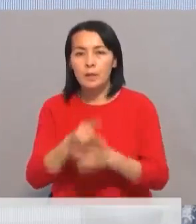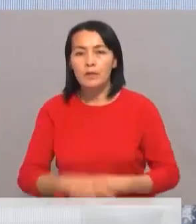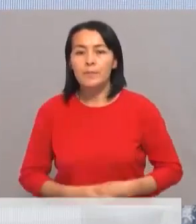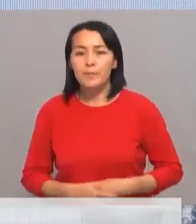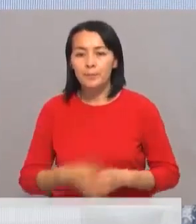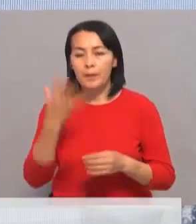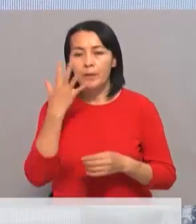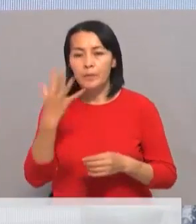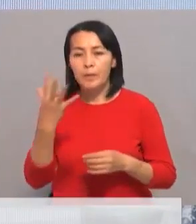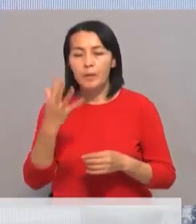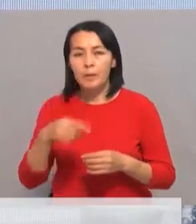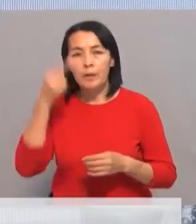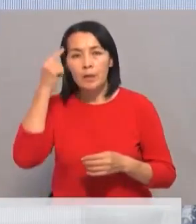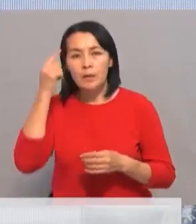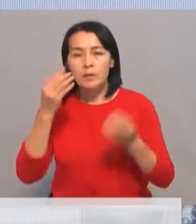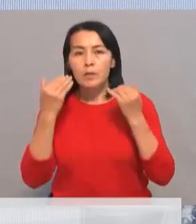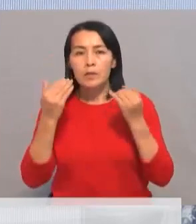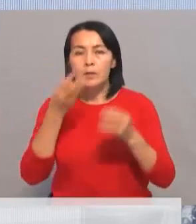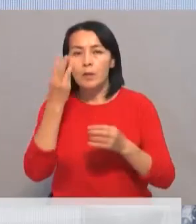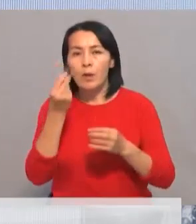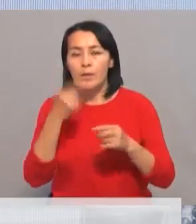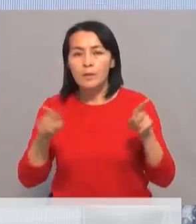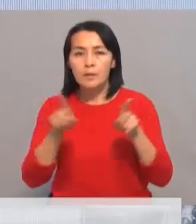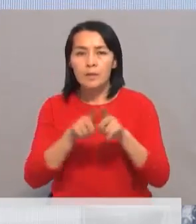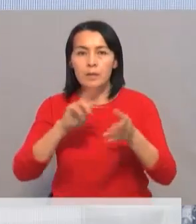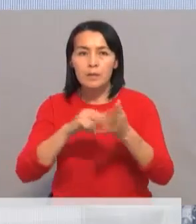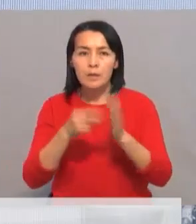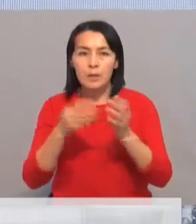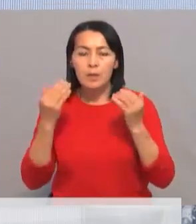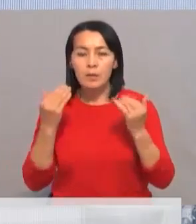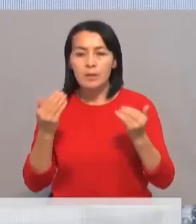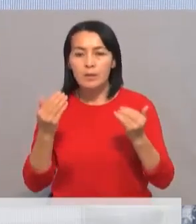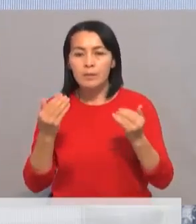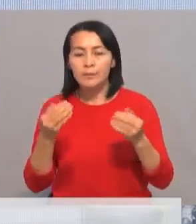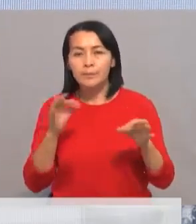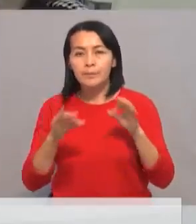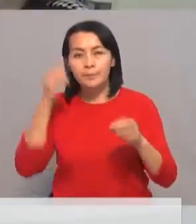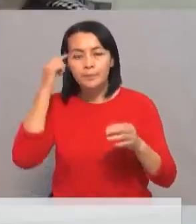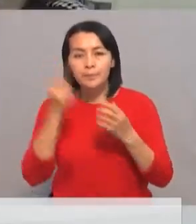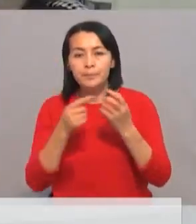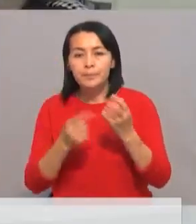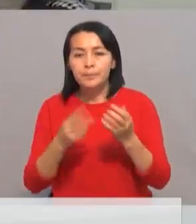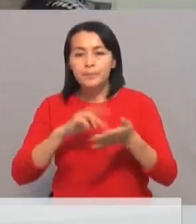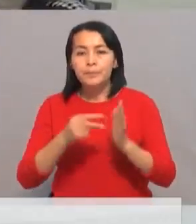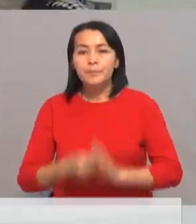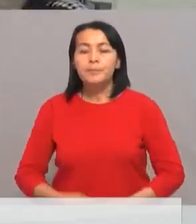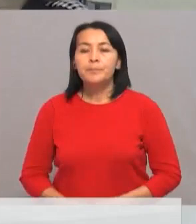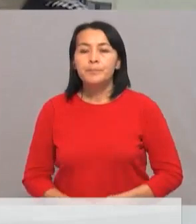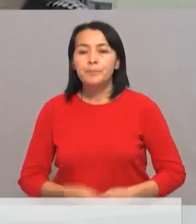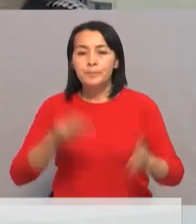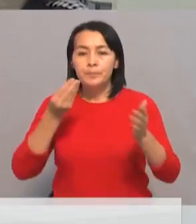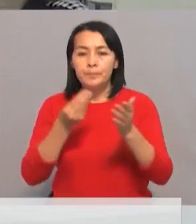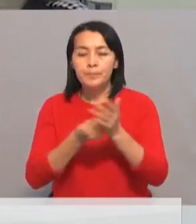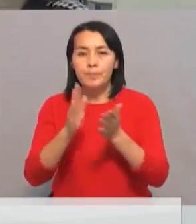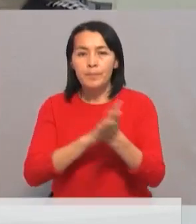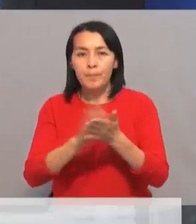И пятое – разумность и обоснованность бюджета, соответствие планируемых статей бюджета предполагаемой деятельности по проекту. Финансирование